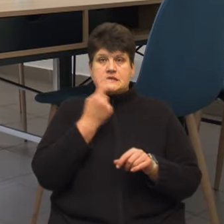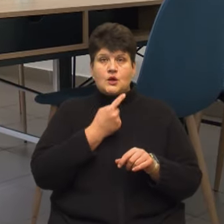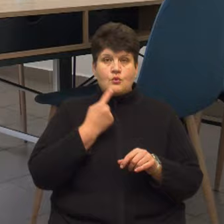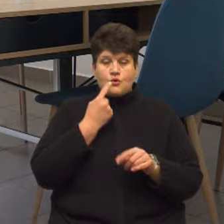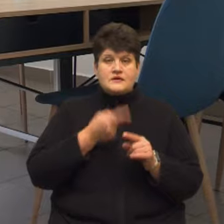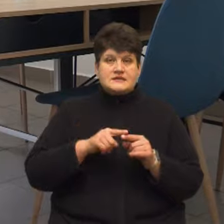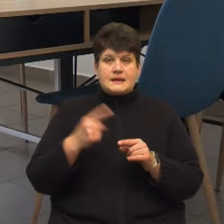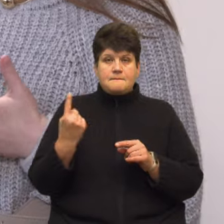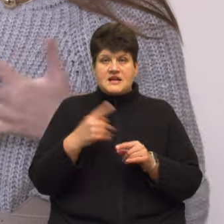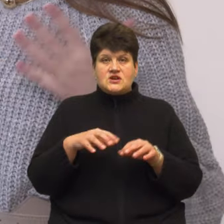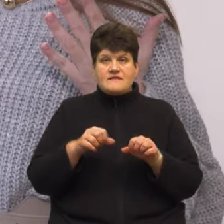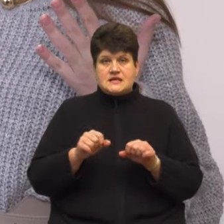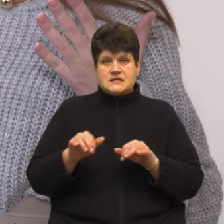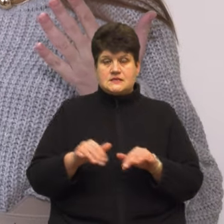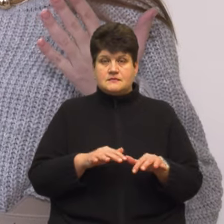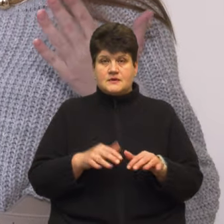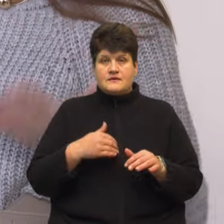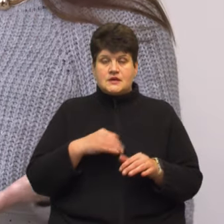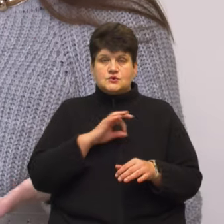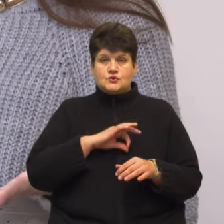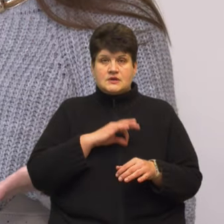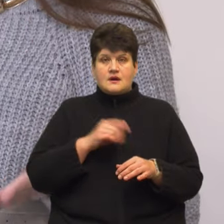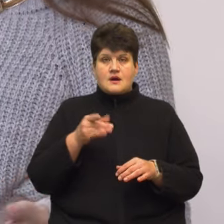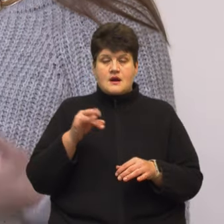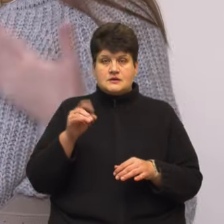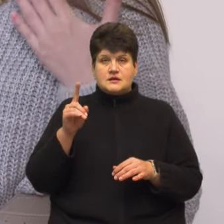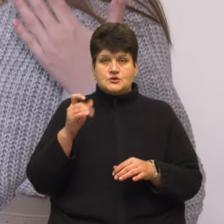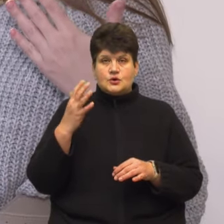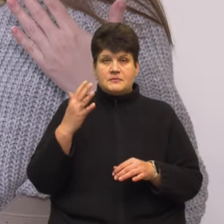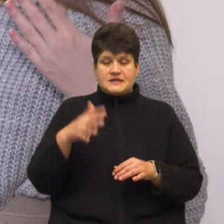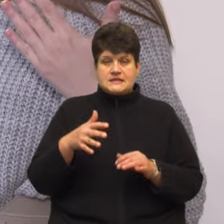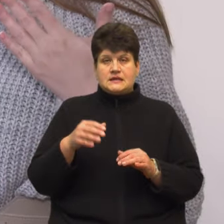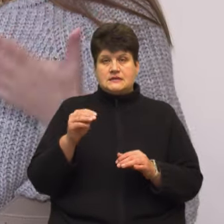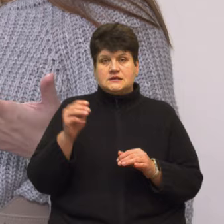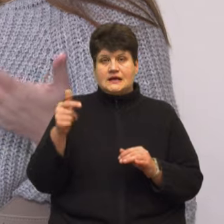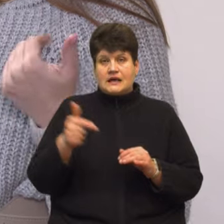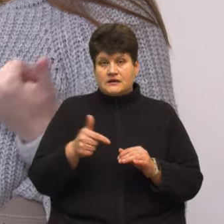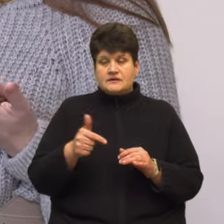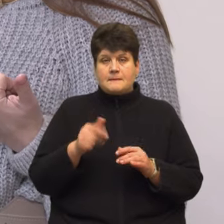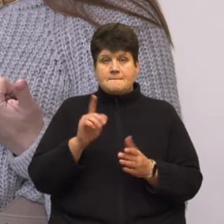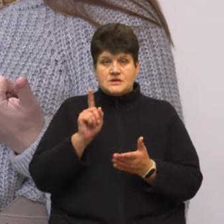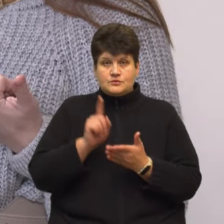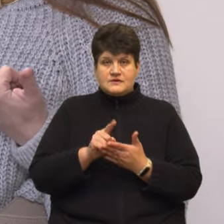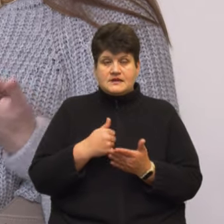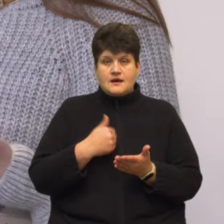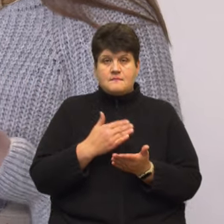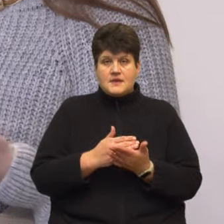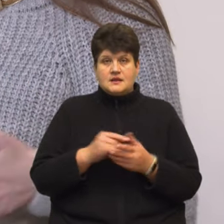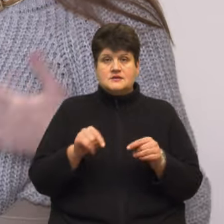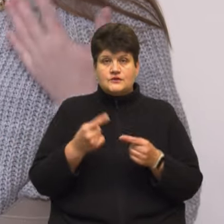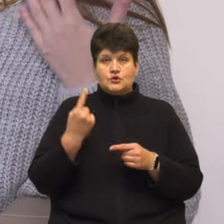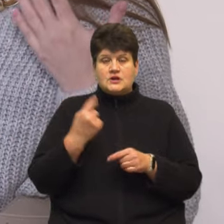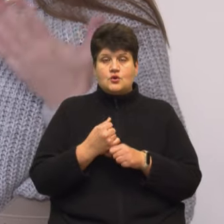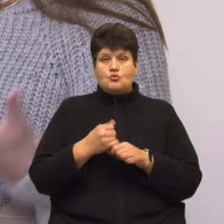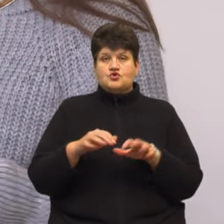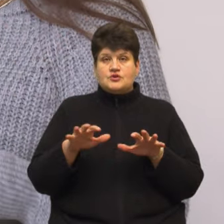це її перша власна справа. Я скористалася грантом на 150 тисяч гривень. Під зобов'язаннями я мала створити одне робоче